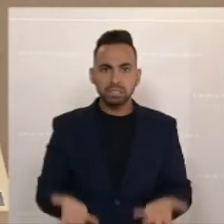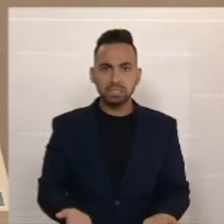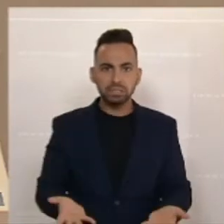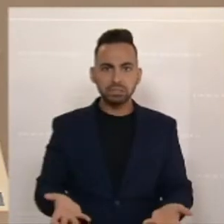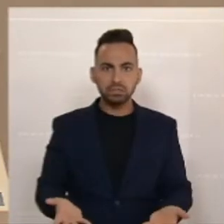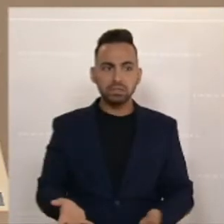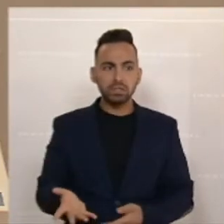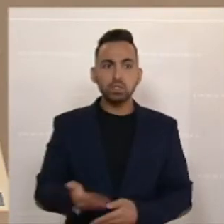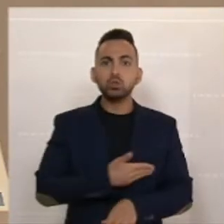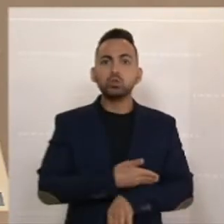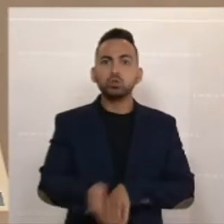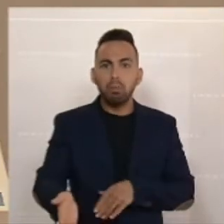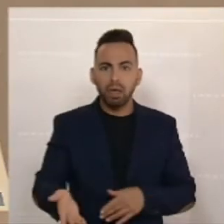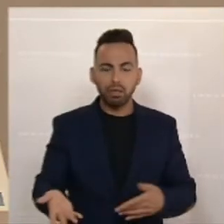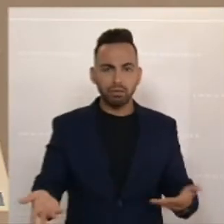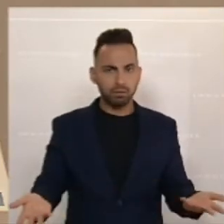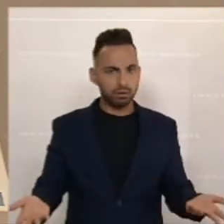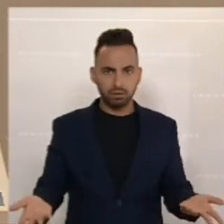Viel zu spät.